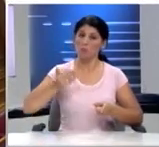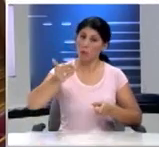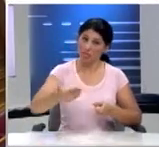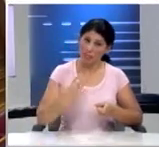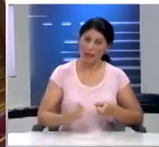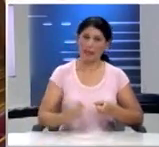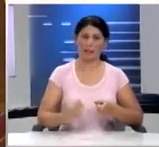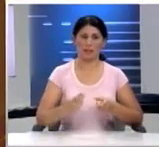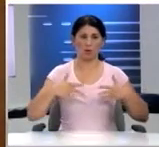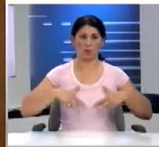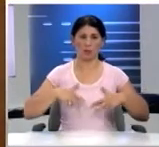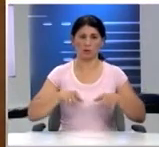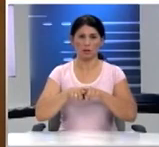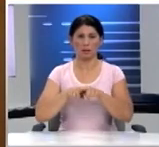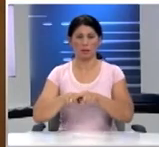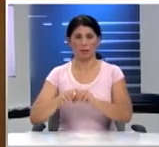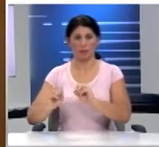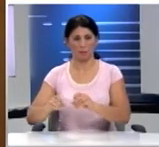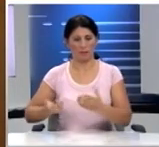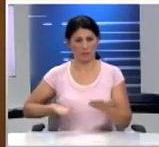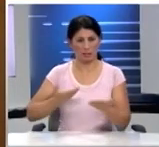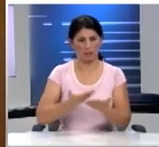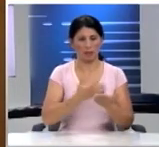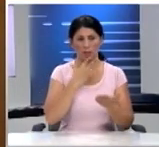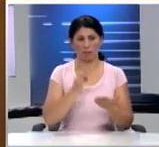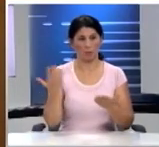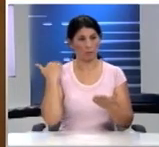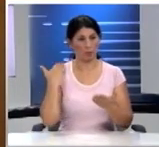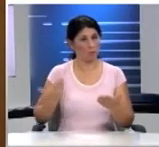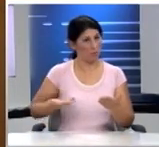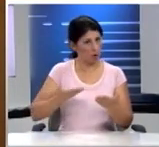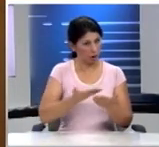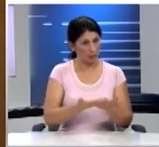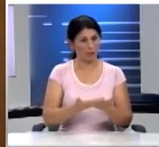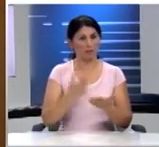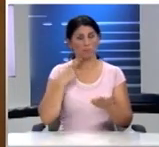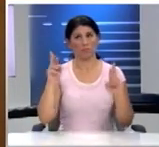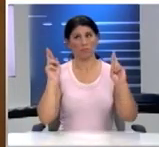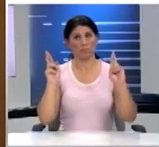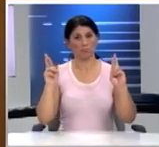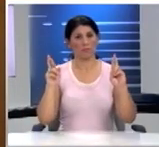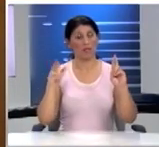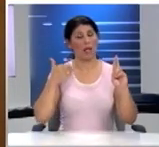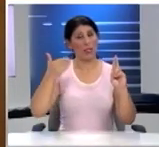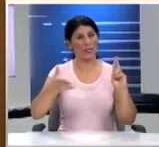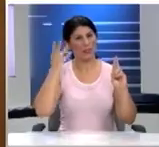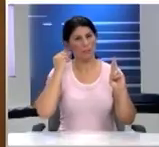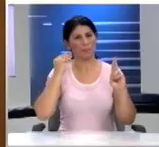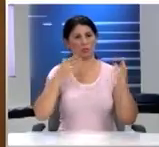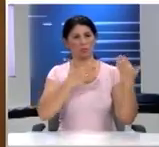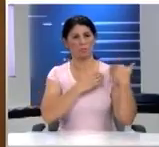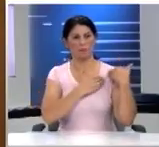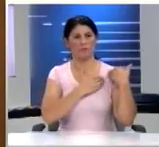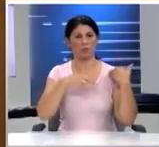η πολιτεία σχετικά με την εκπαίδευση. Σας καταθέτουμε, λοιπόν, τις προηγούμενες προτάσεις με την προσδικία ότι θα εισακουστούν από τους υπεύθυνους